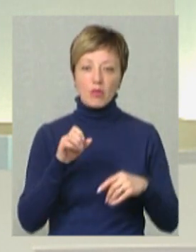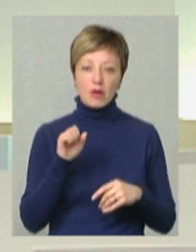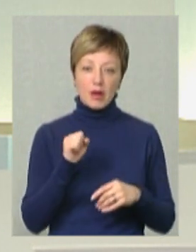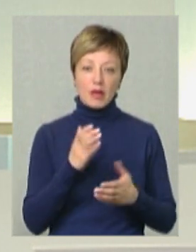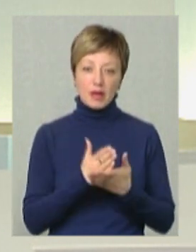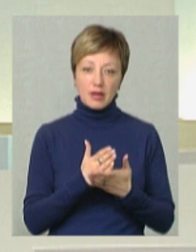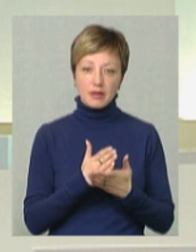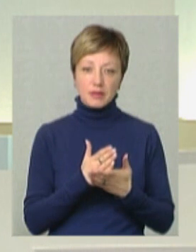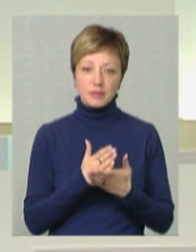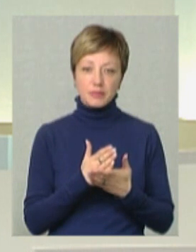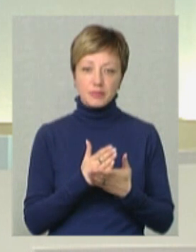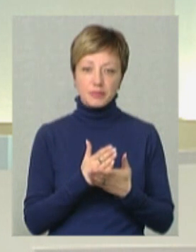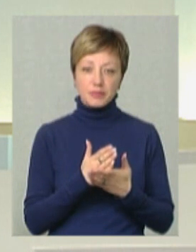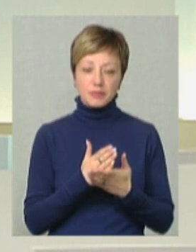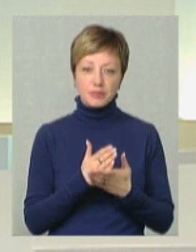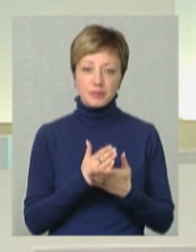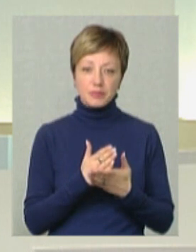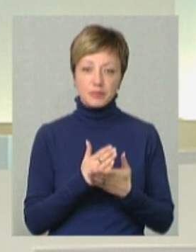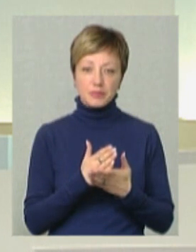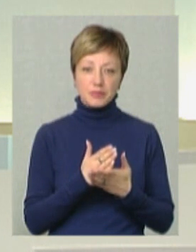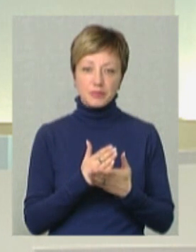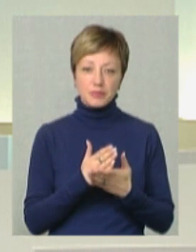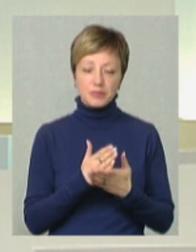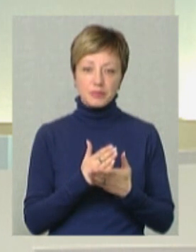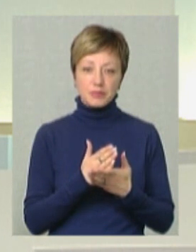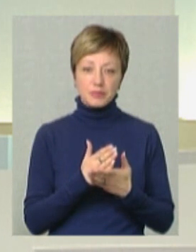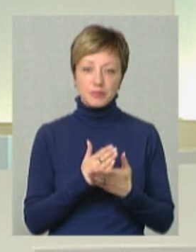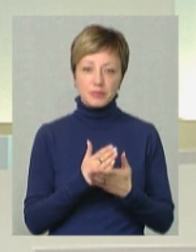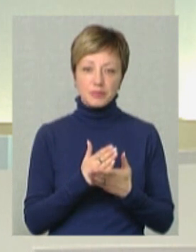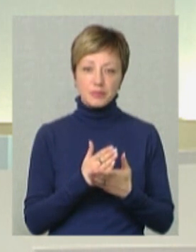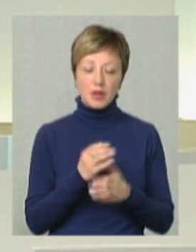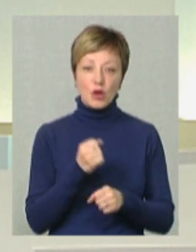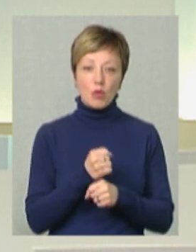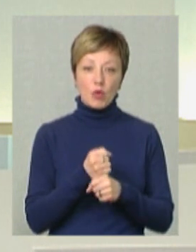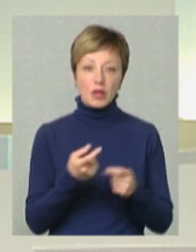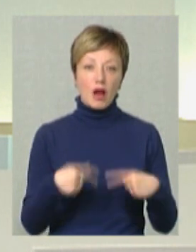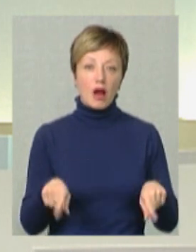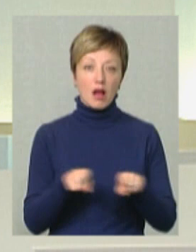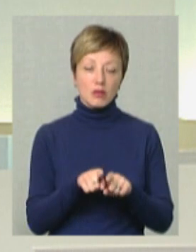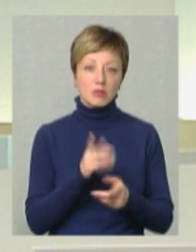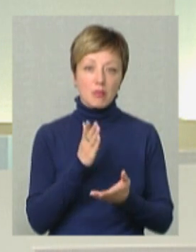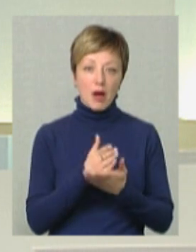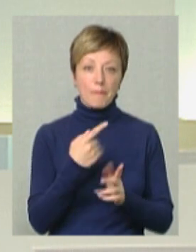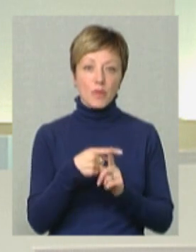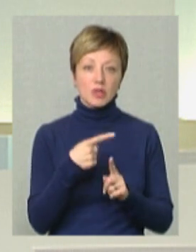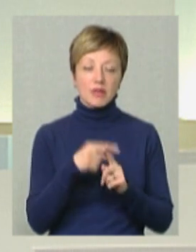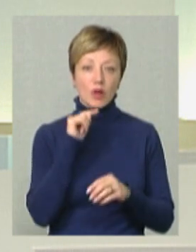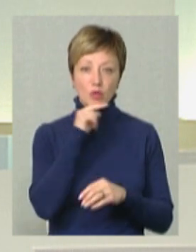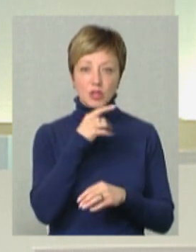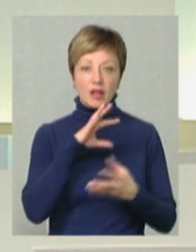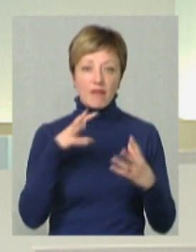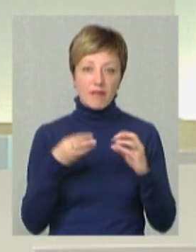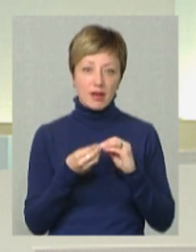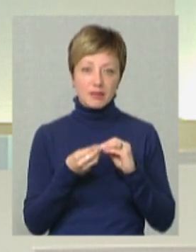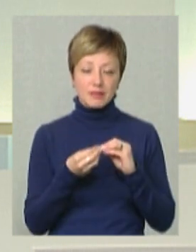Як ми говорили, що робота галузі має позитивний економічний ефект, не